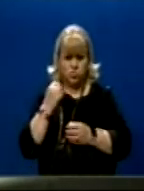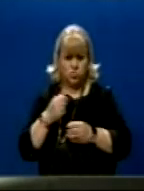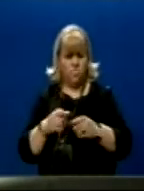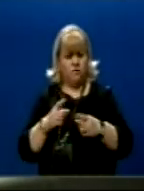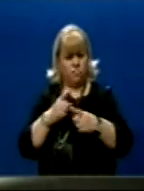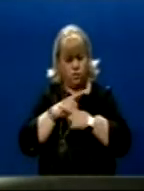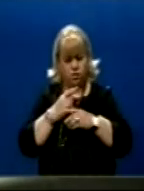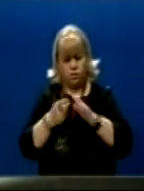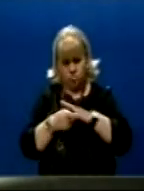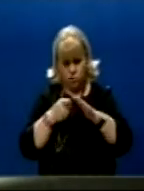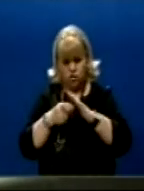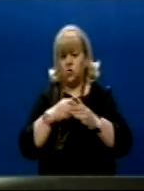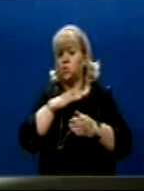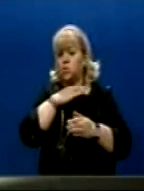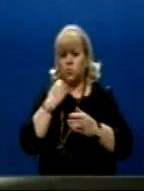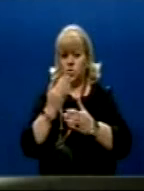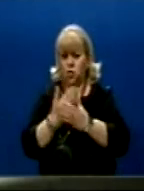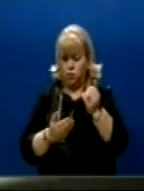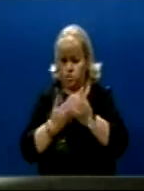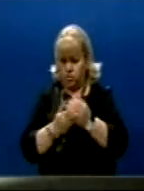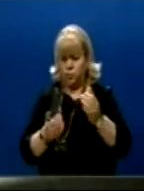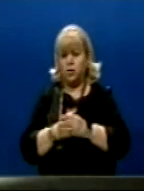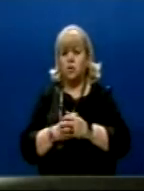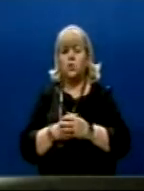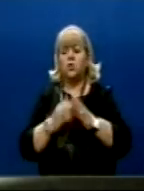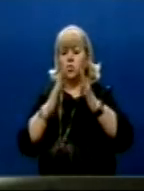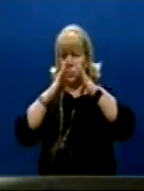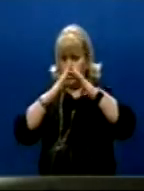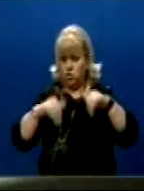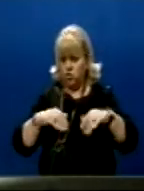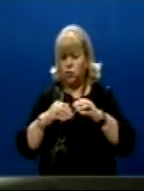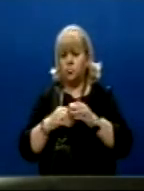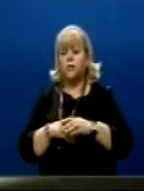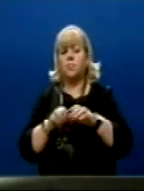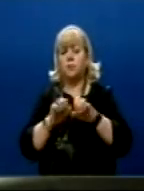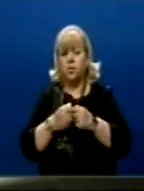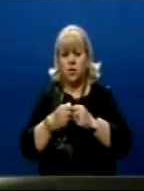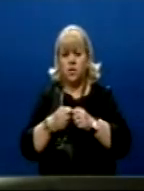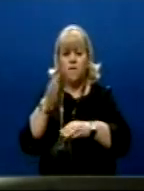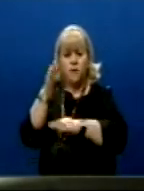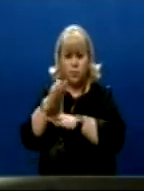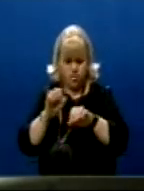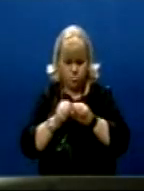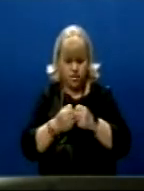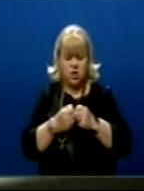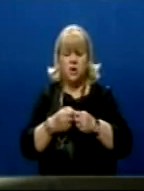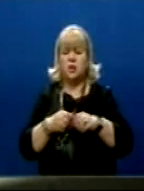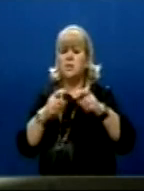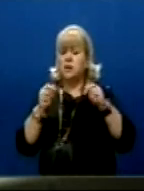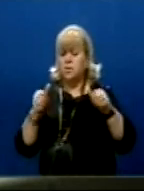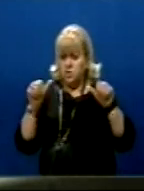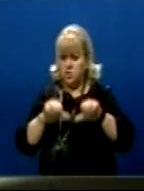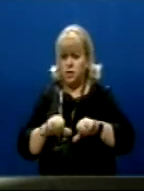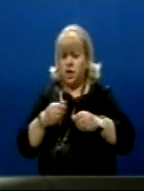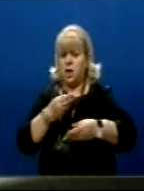e shumë të pagjetur Janë shumë shtëpit e dëmtuara, janë fabrikat të shkatruare, e ndëme ekonomike E të gjitha e